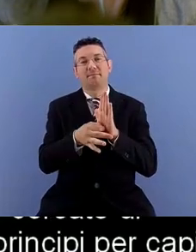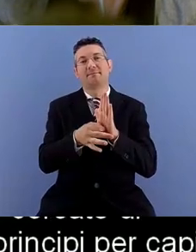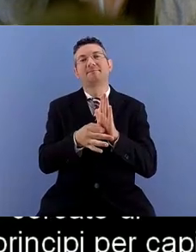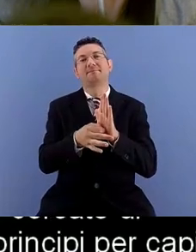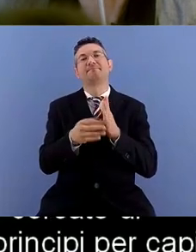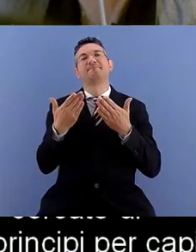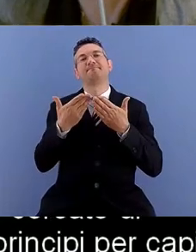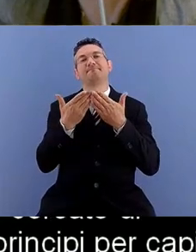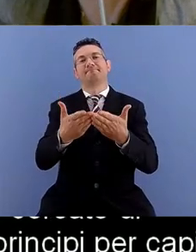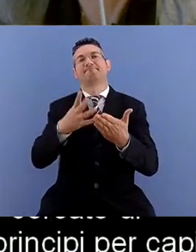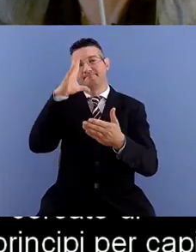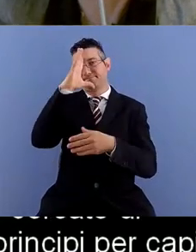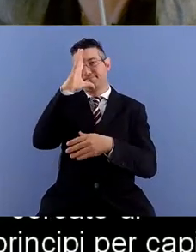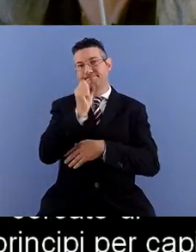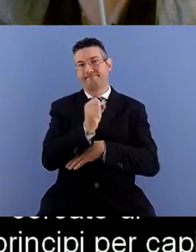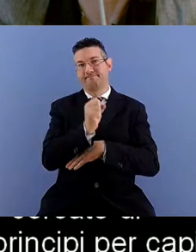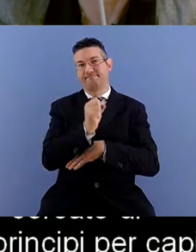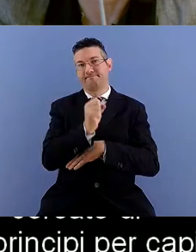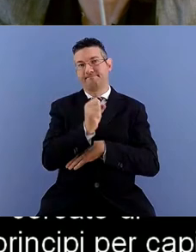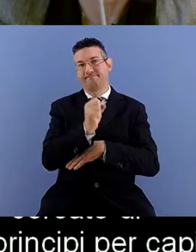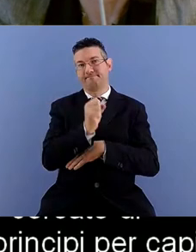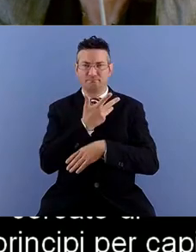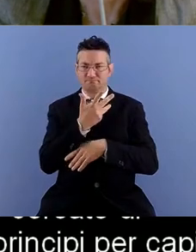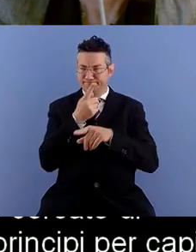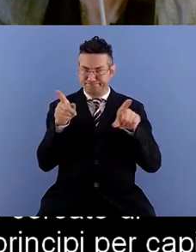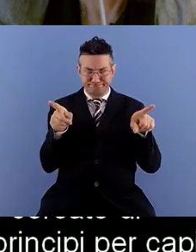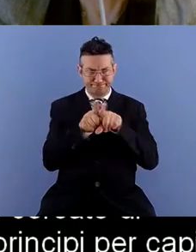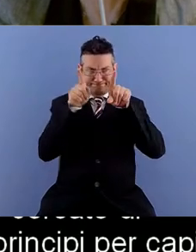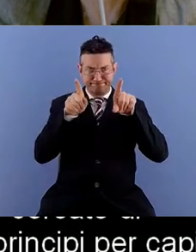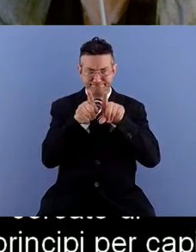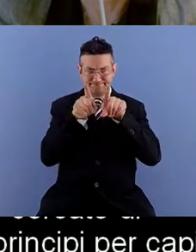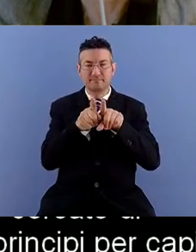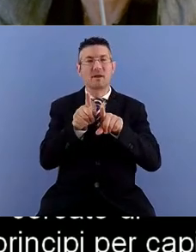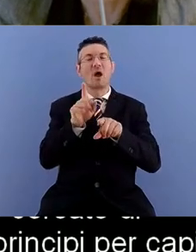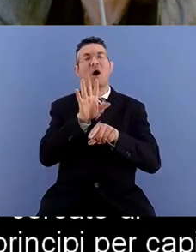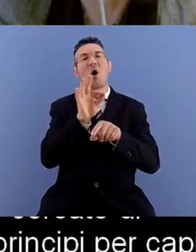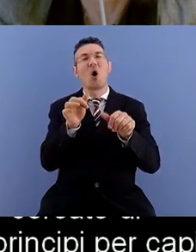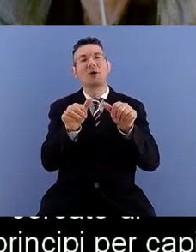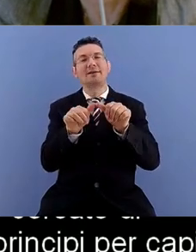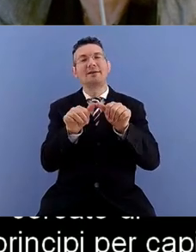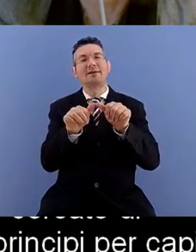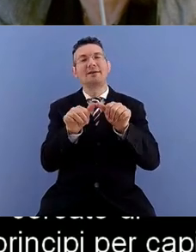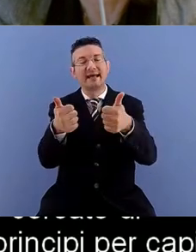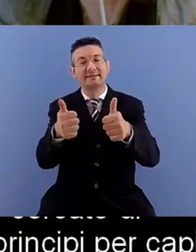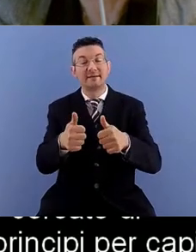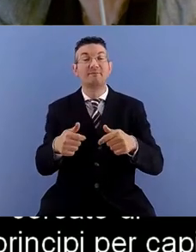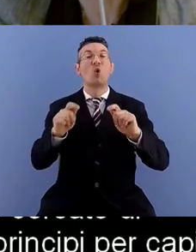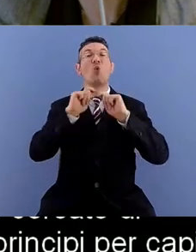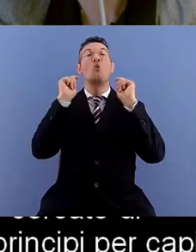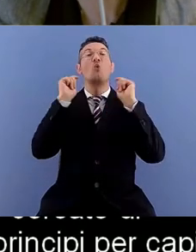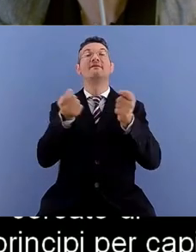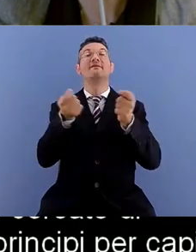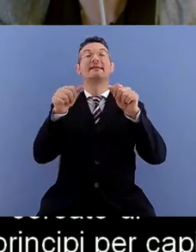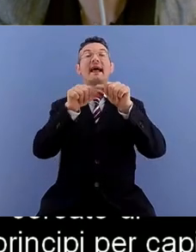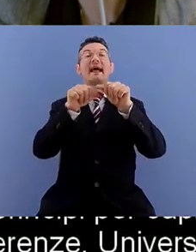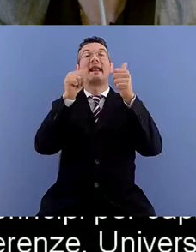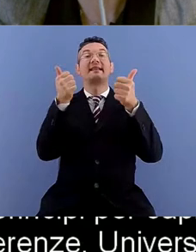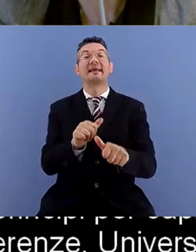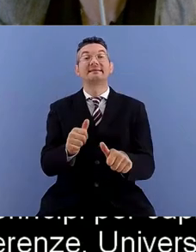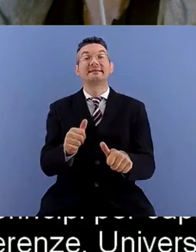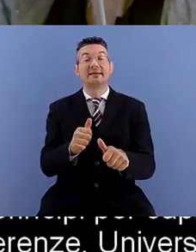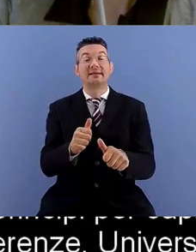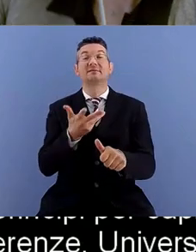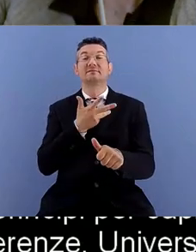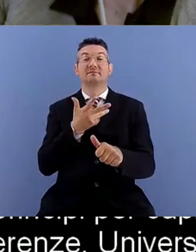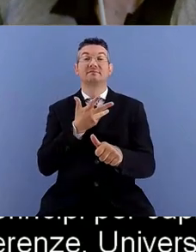elementi di affinità e quali sono le differenze universal design identifica l'approccio americano quindi